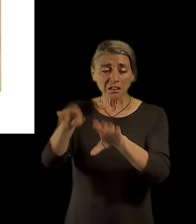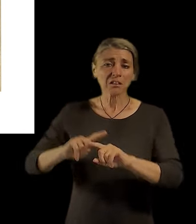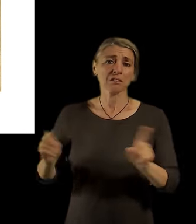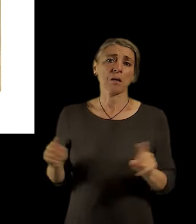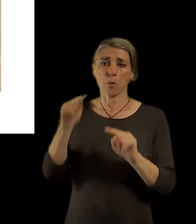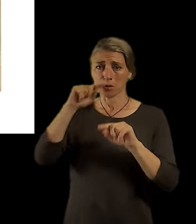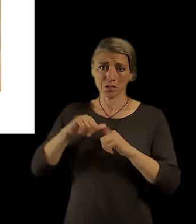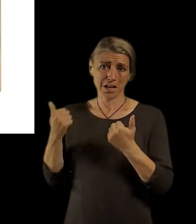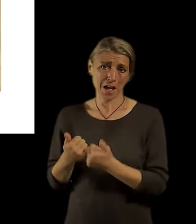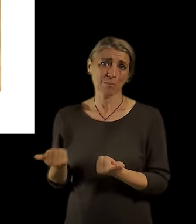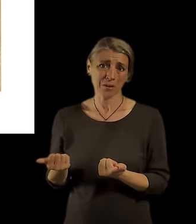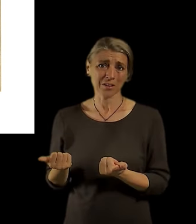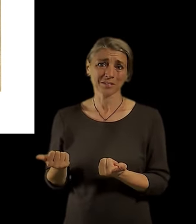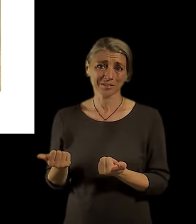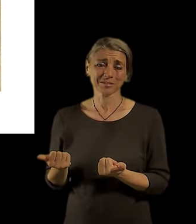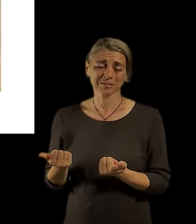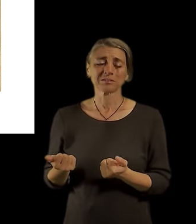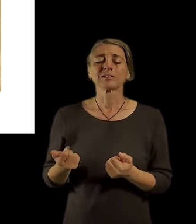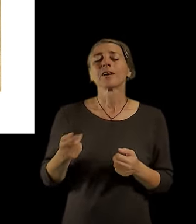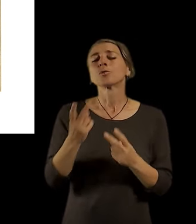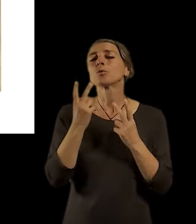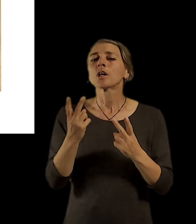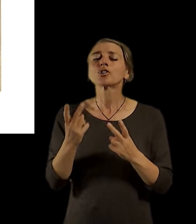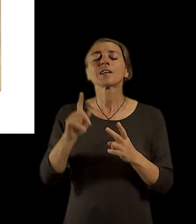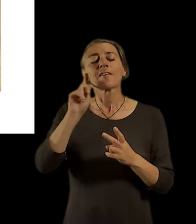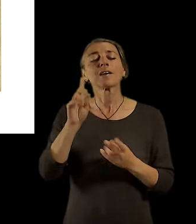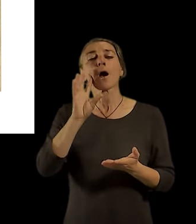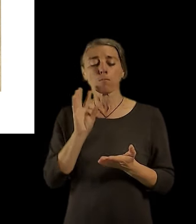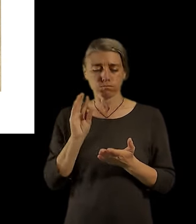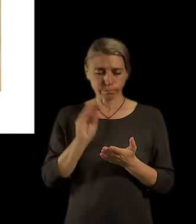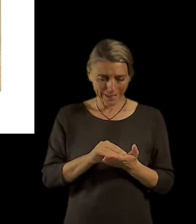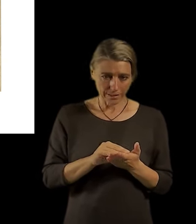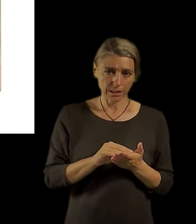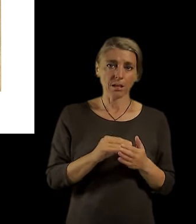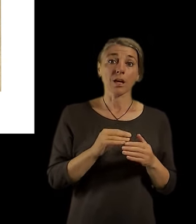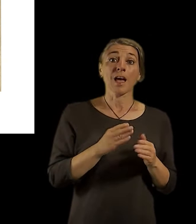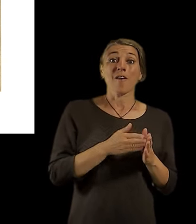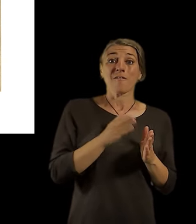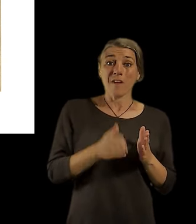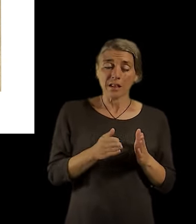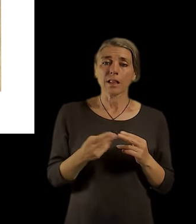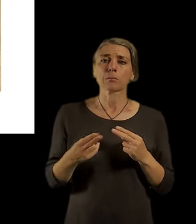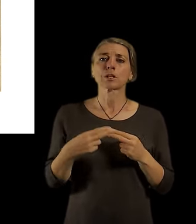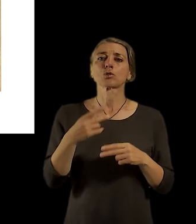tom, že běží ta rekreace, ta doprava, práce a bydlení jako paralerně a